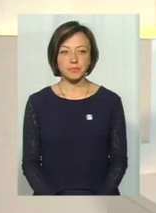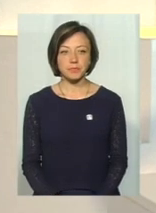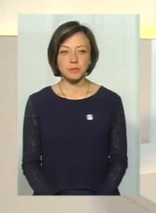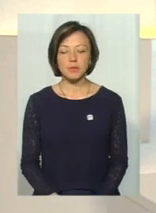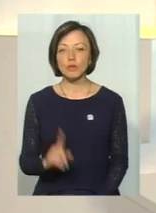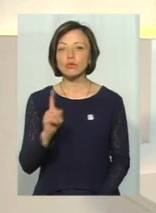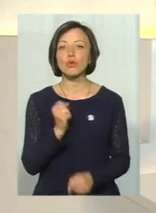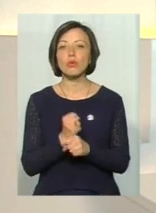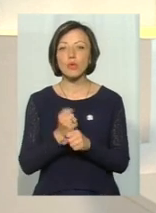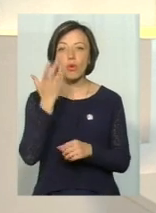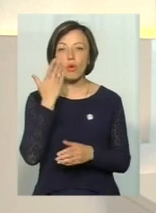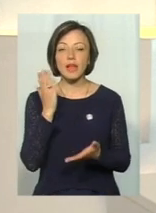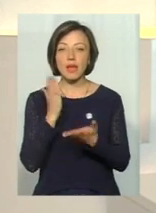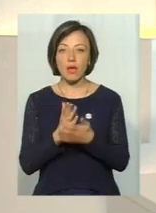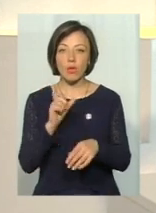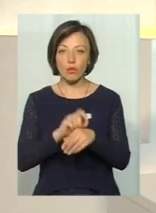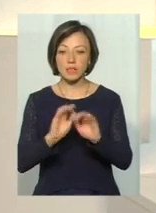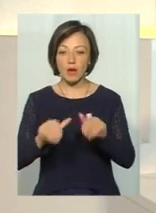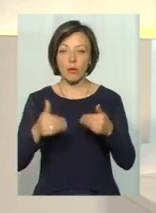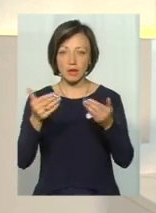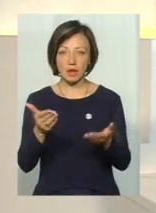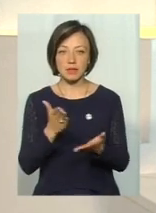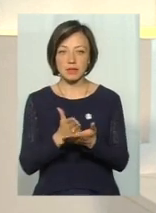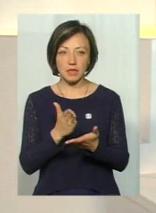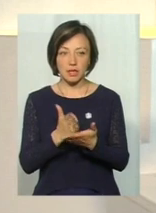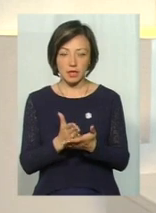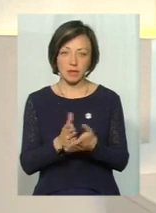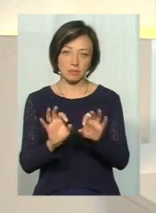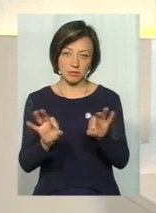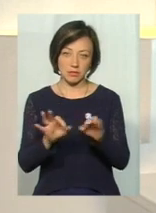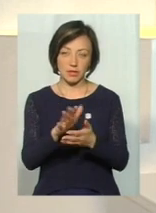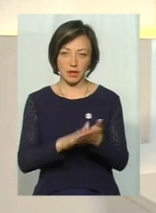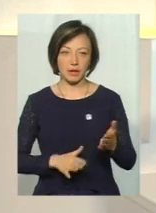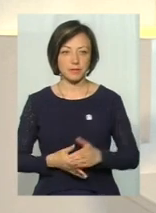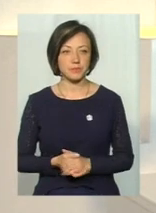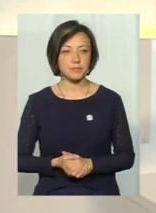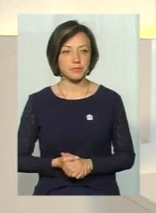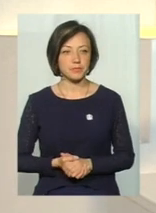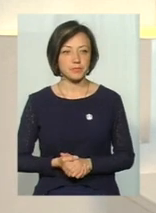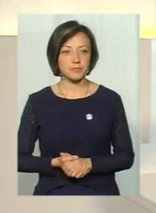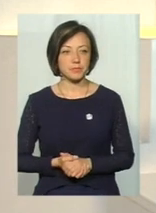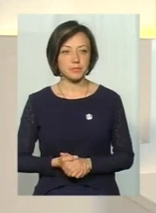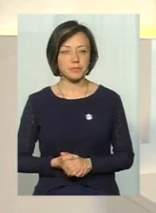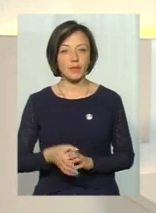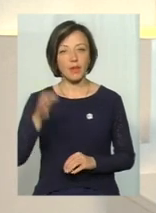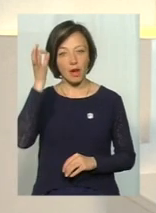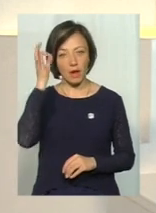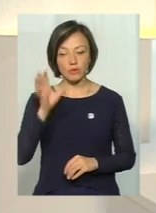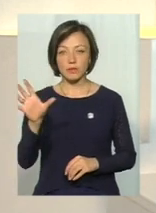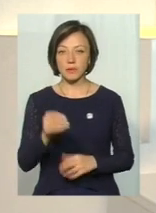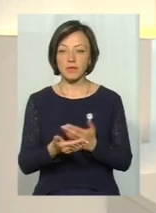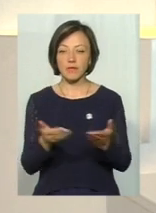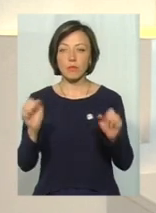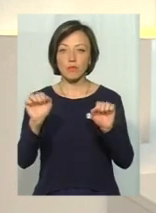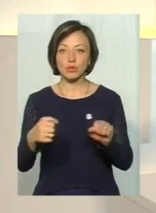ж робити, якщо вже є укус рекомендації, є Руслана Юшкевича, далі продовжимо у цій студії. І нагадую всім, що ви